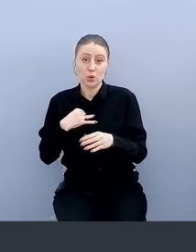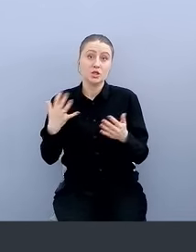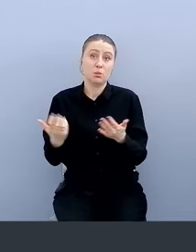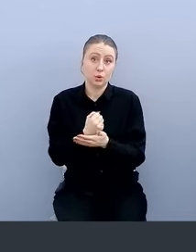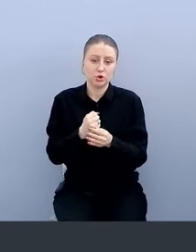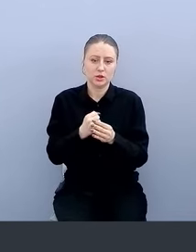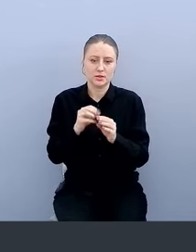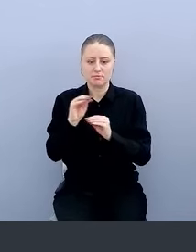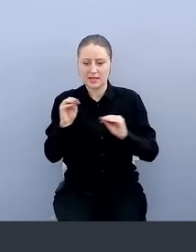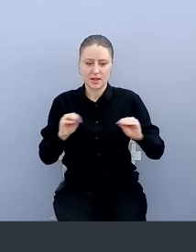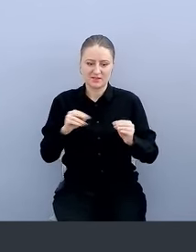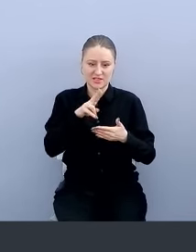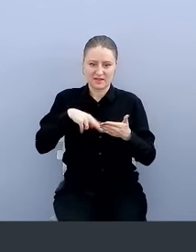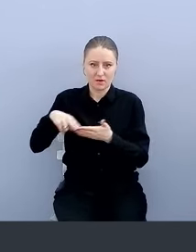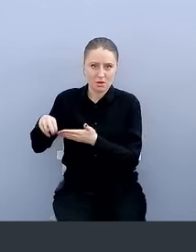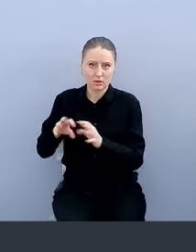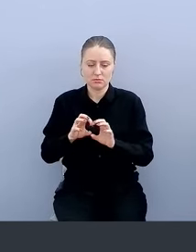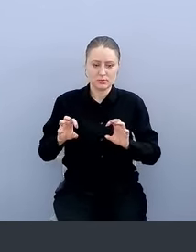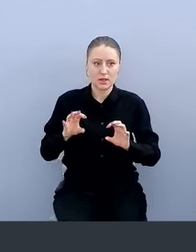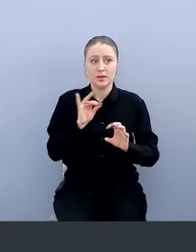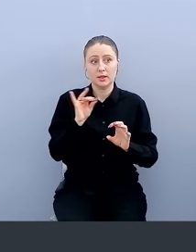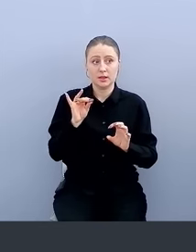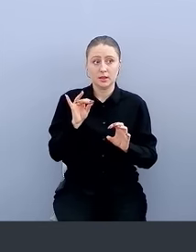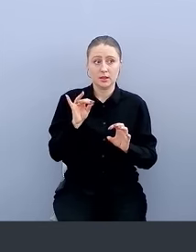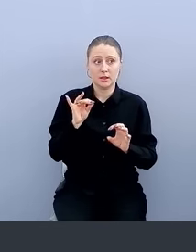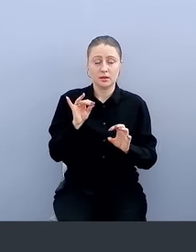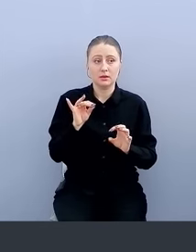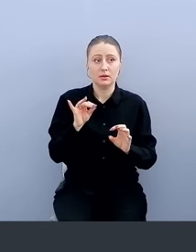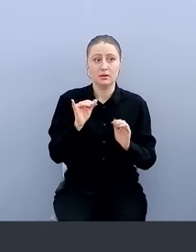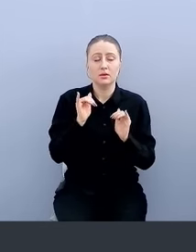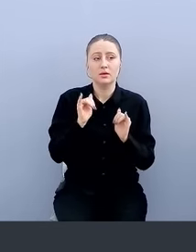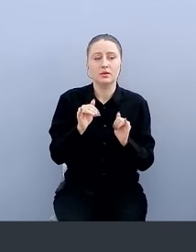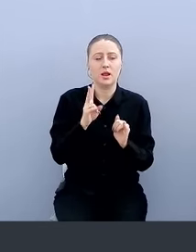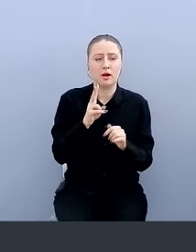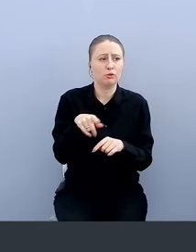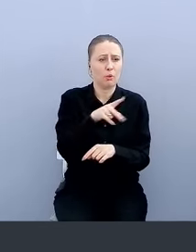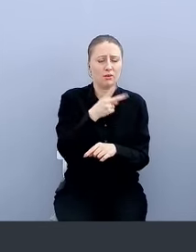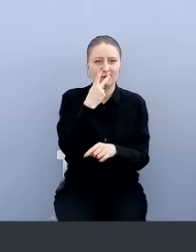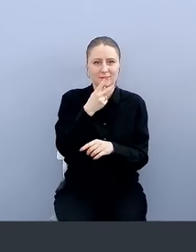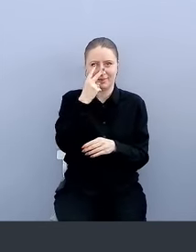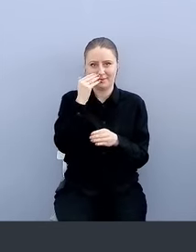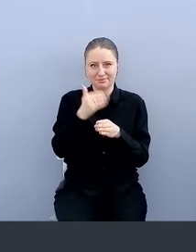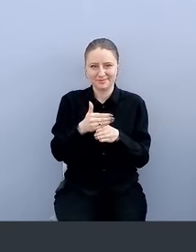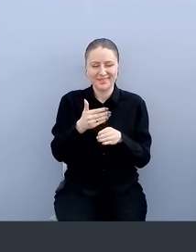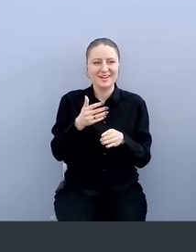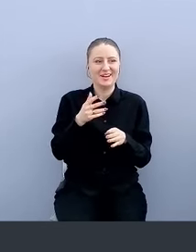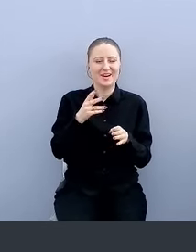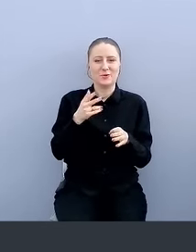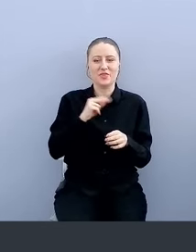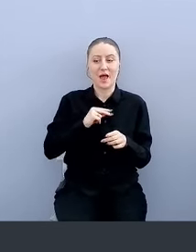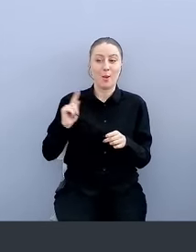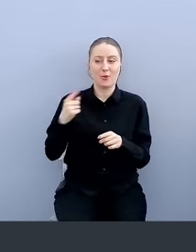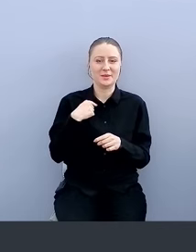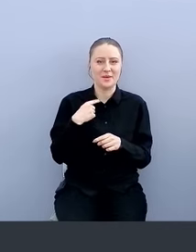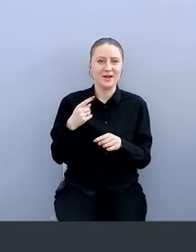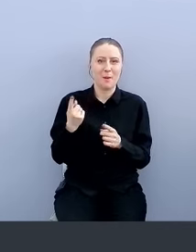там серты. то есть я для занудных, у меня там на работе слушают занудные люди,